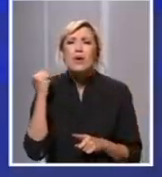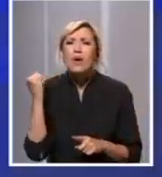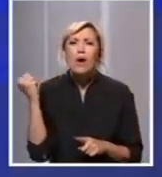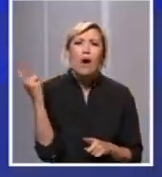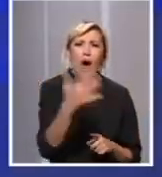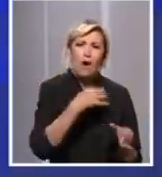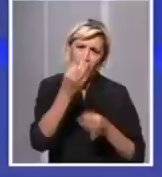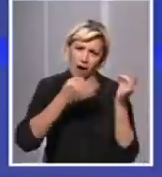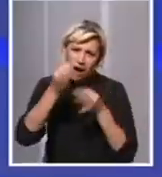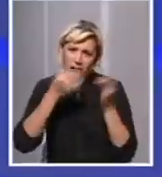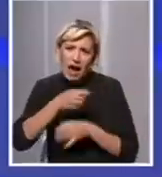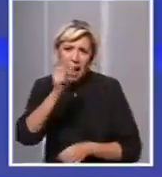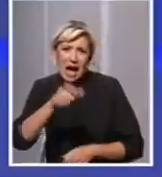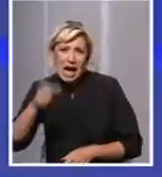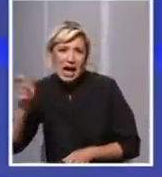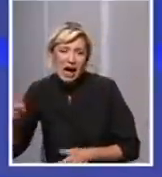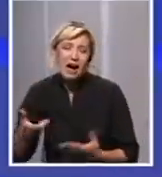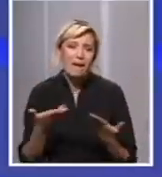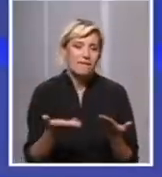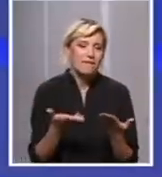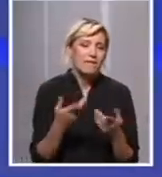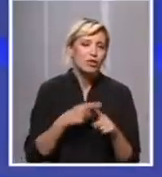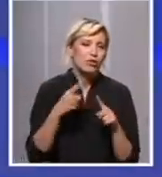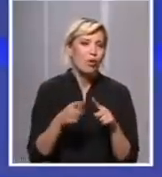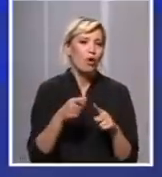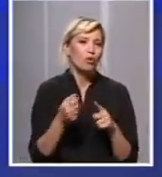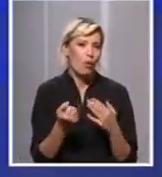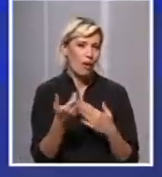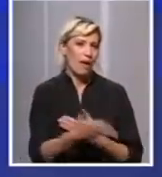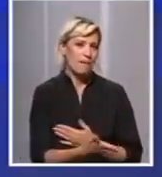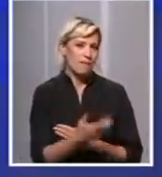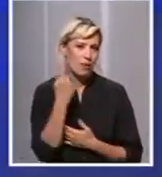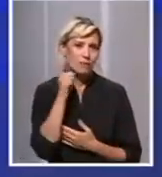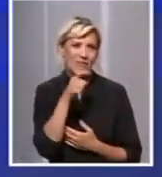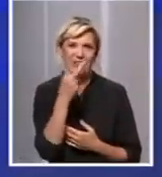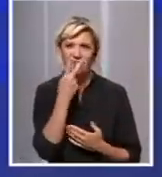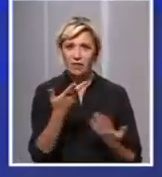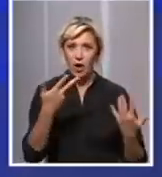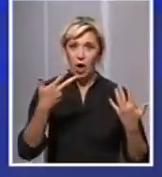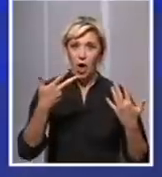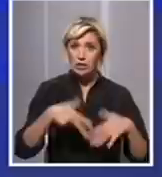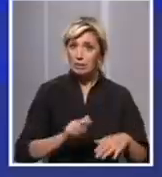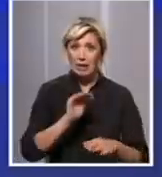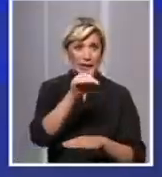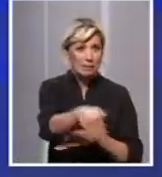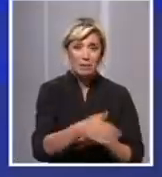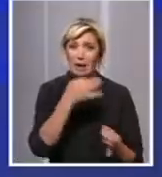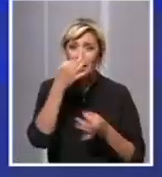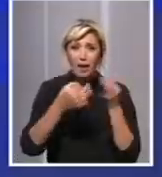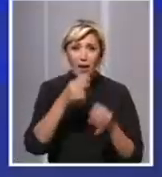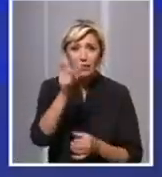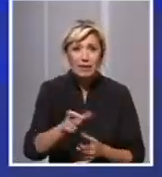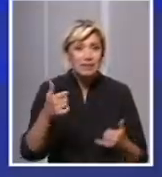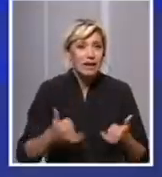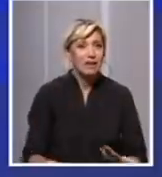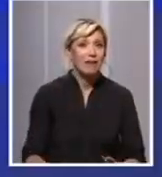za svakim potencijalnim rezervarom infekcije što svedoči i broj testiranih svakoga dana. Mimo preko 8000 testiranih na nivo